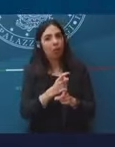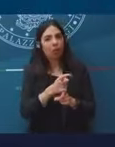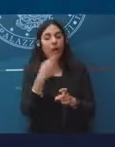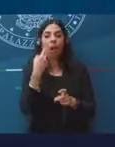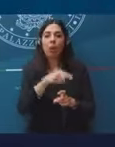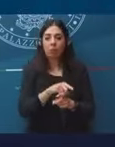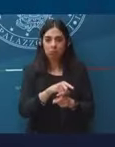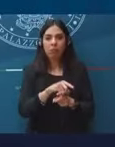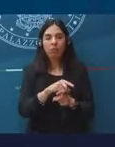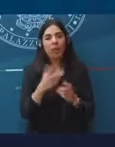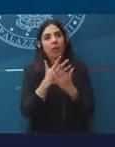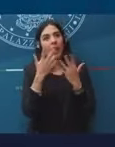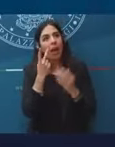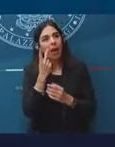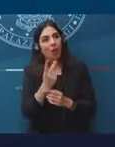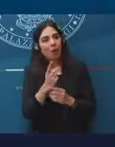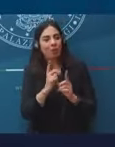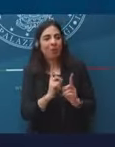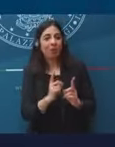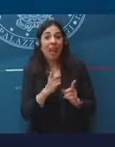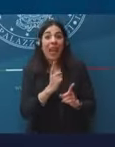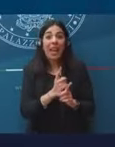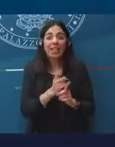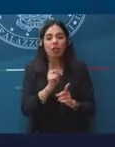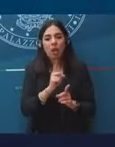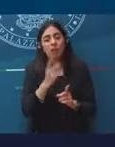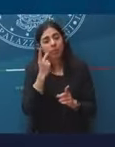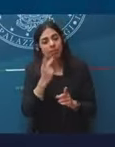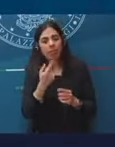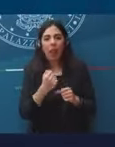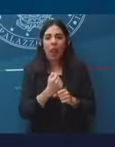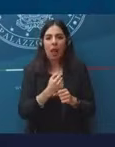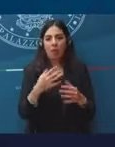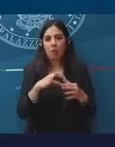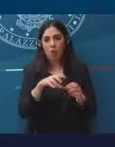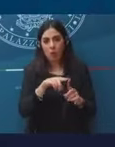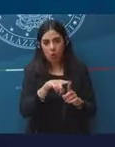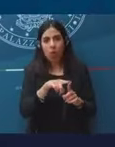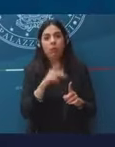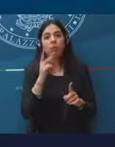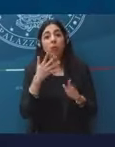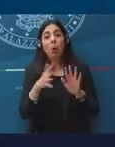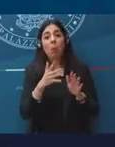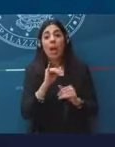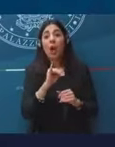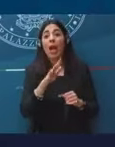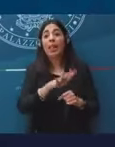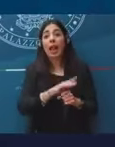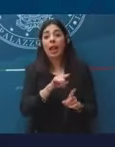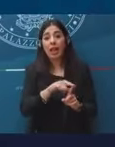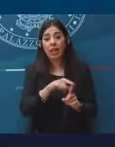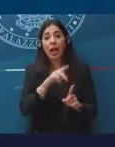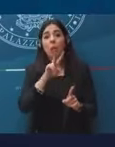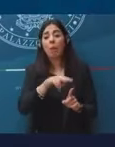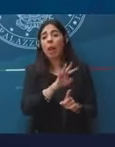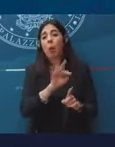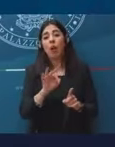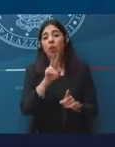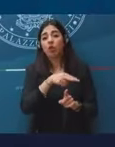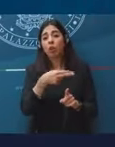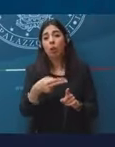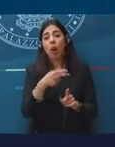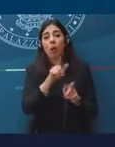rispetto alle esigenze, ma ha un'indennità pari a 2.400 euro per i lavoratori del turismo, degli